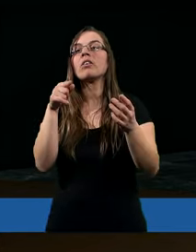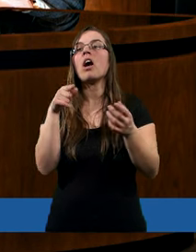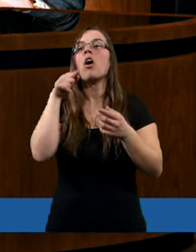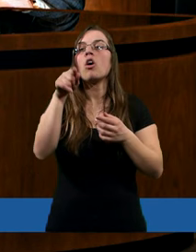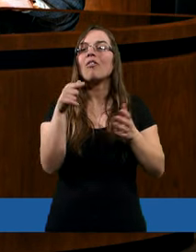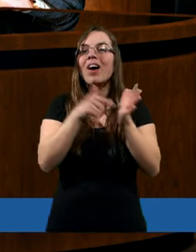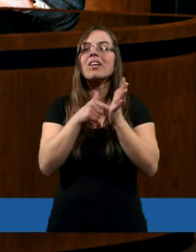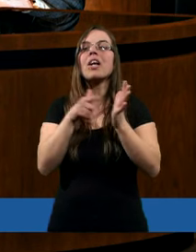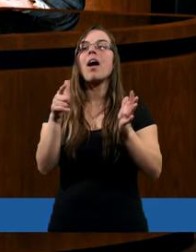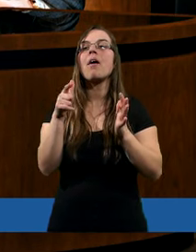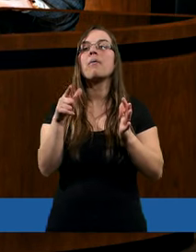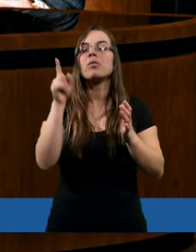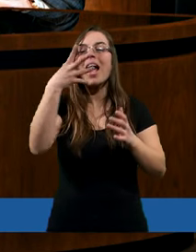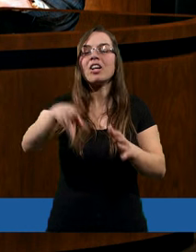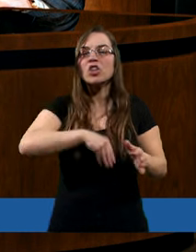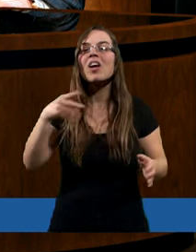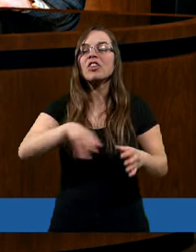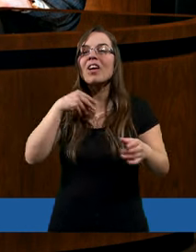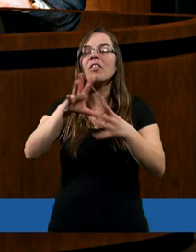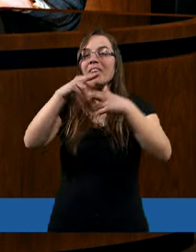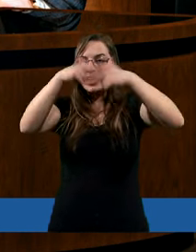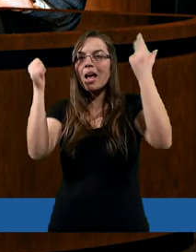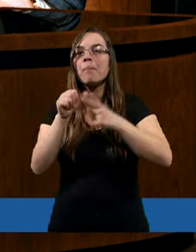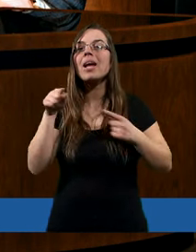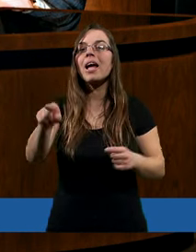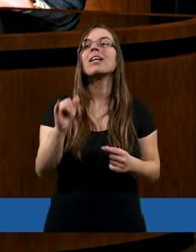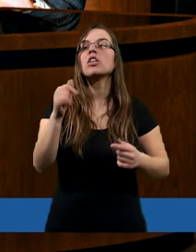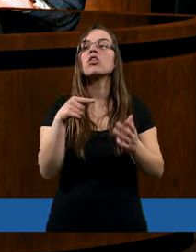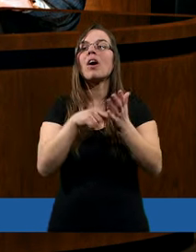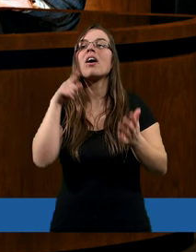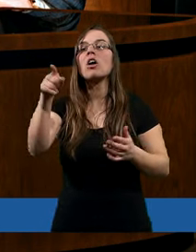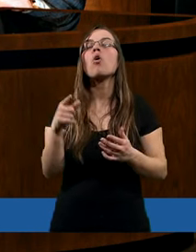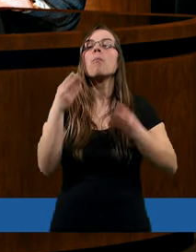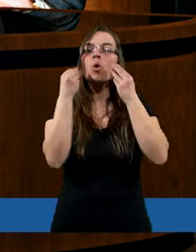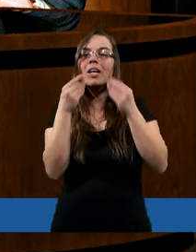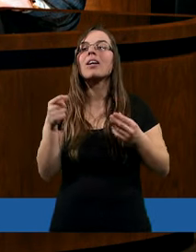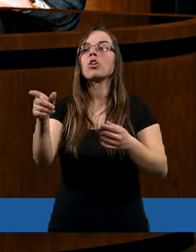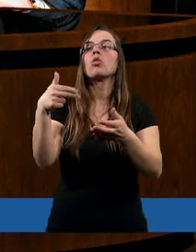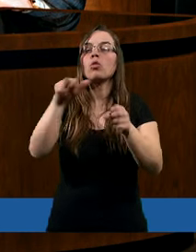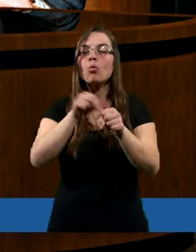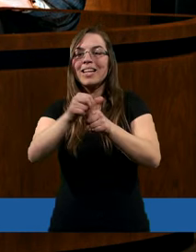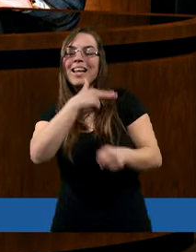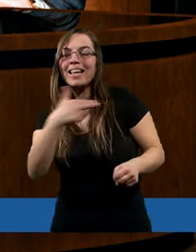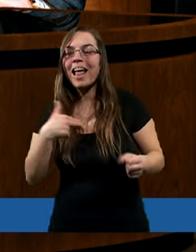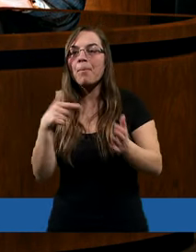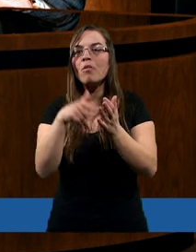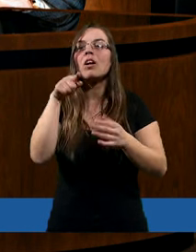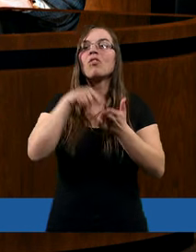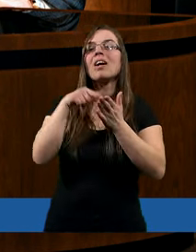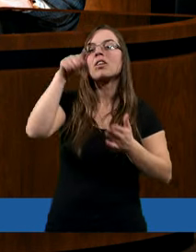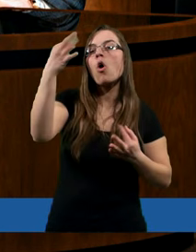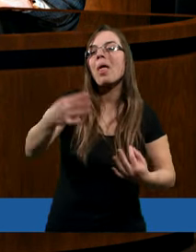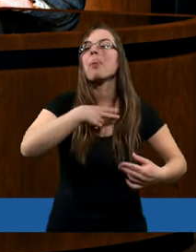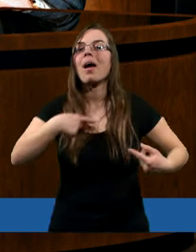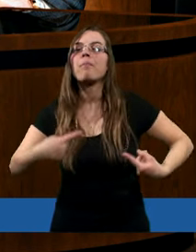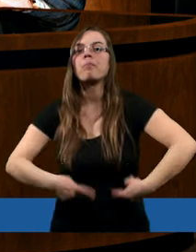ma już tutaj. Jezus jest teraz w miejscu najświętszym świątyni w niebie i wysłał pocieszyciela, który jest teraz z nami i właśnie On